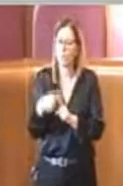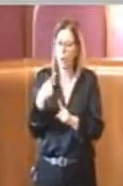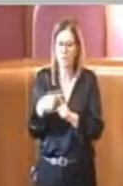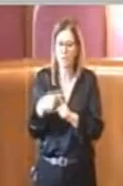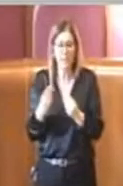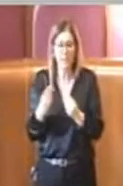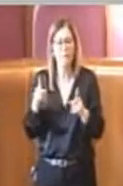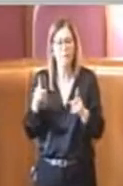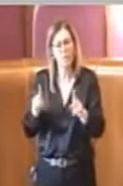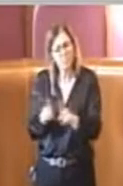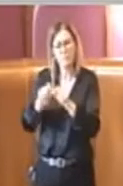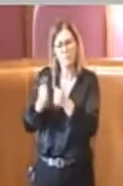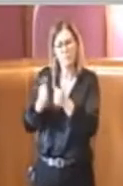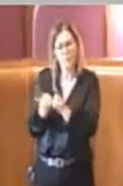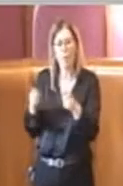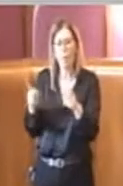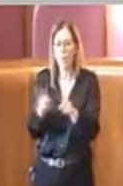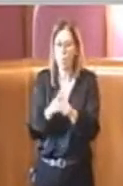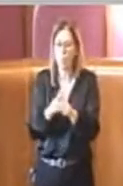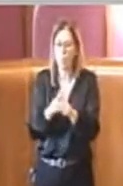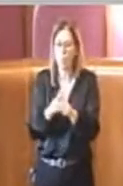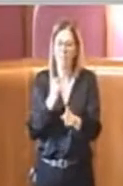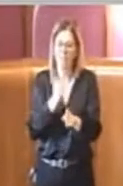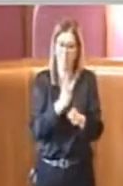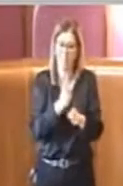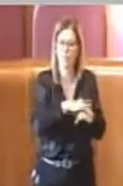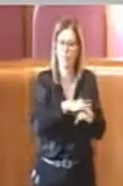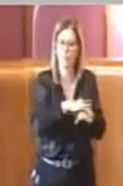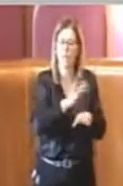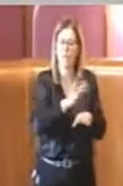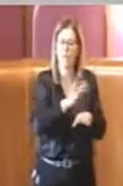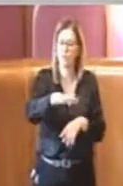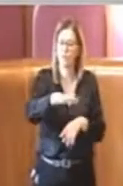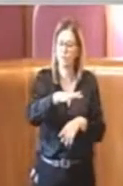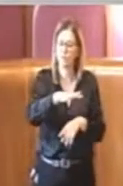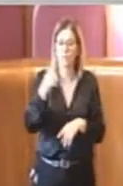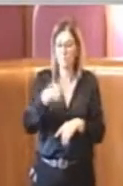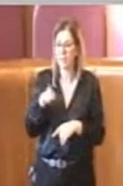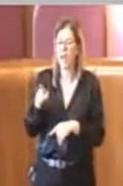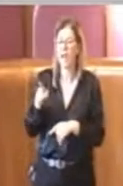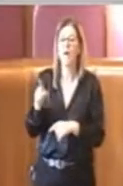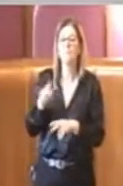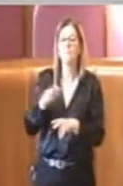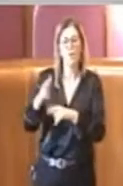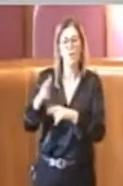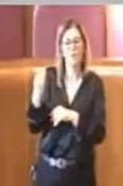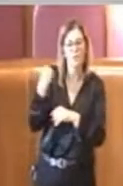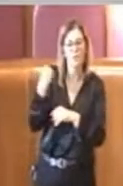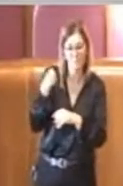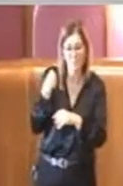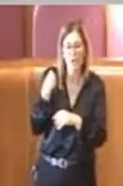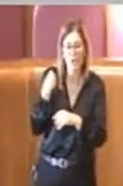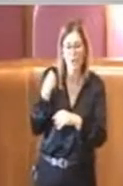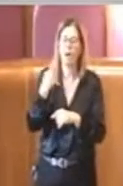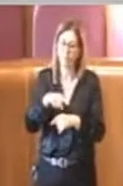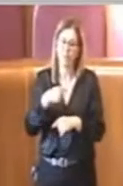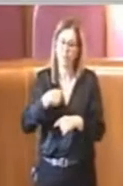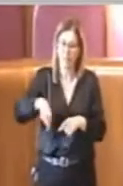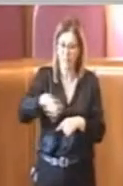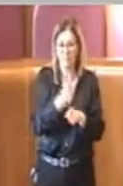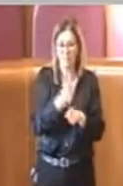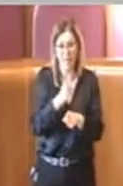questo punto è opportuno che cogliamo questo invito da parte del Municipio e per cui scriviamo questa